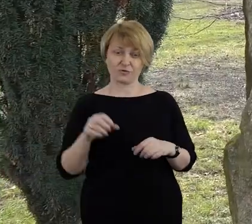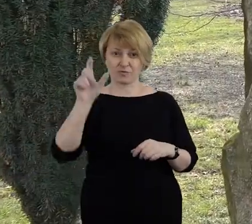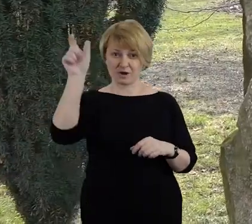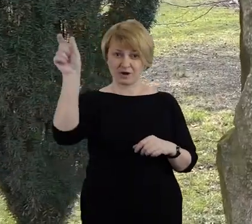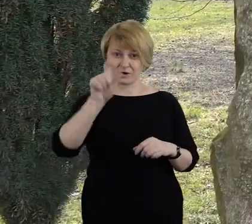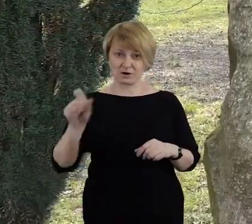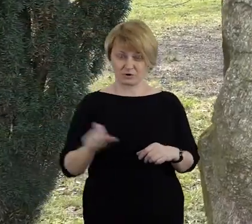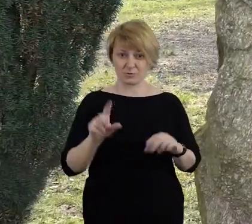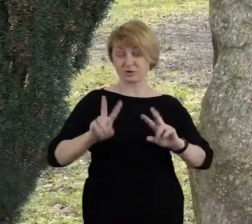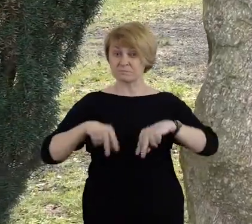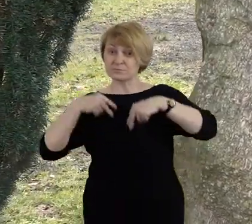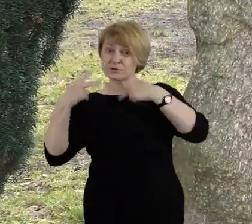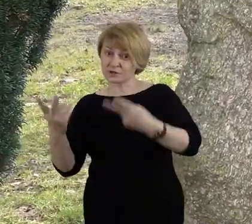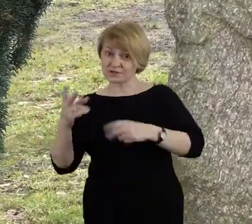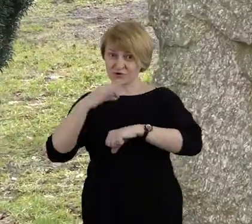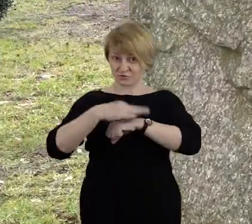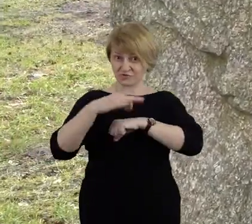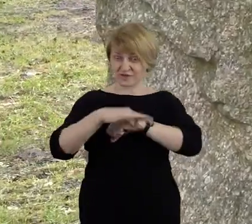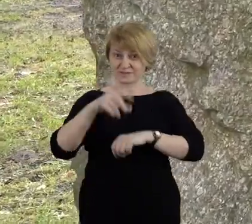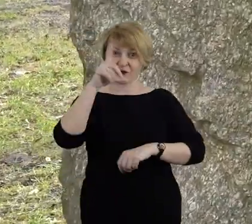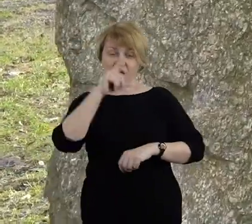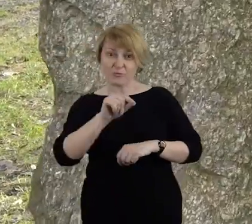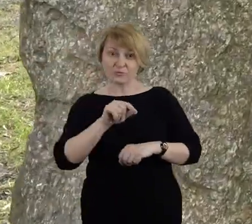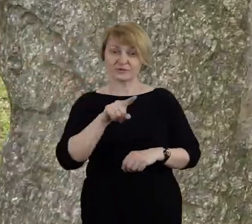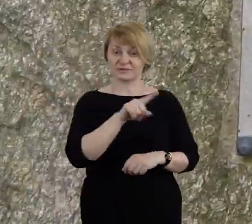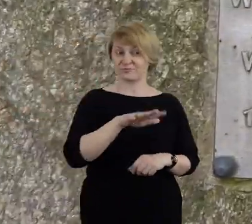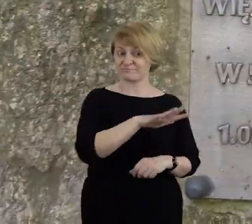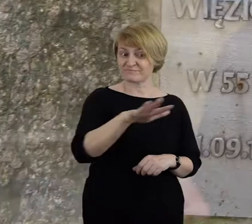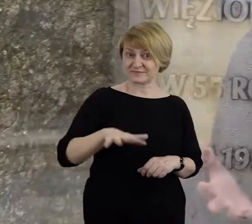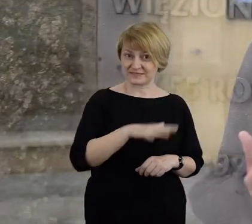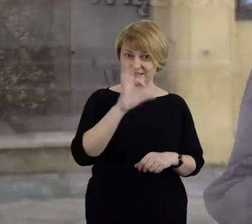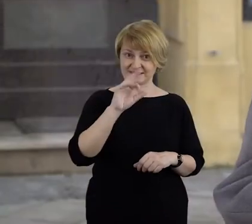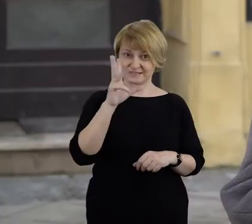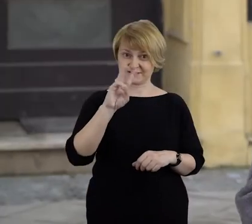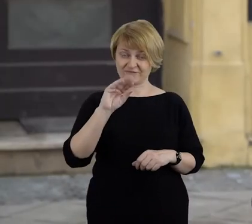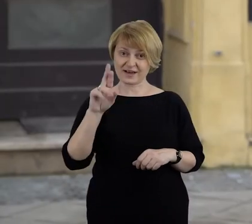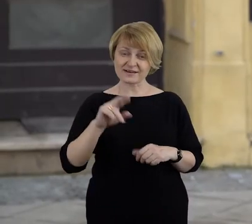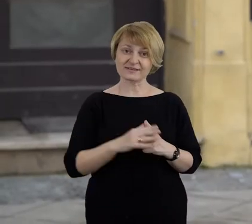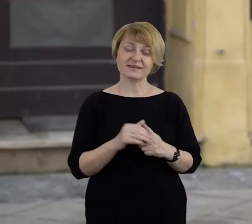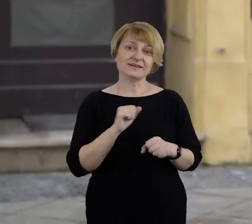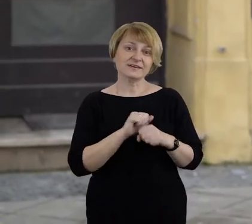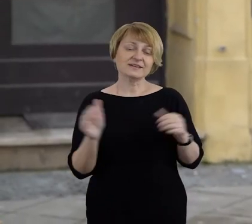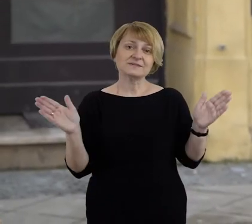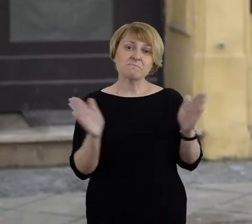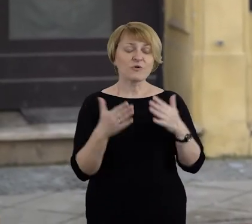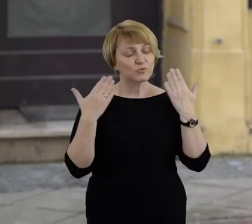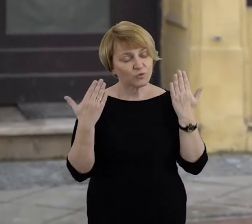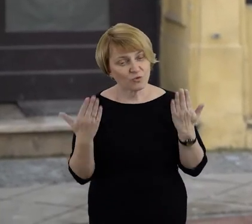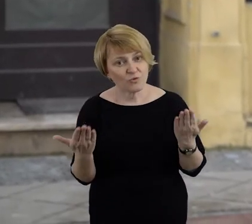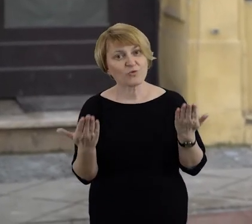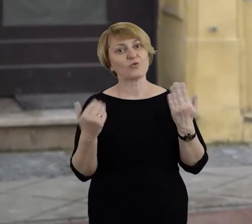przekazane Uniwersytetowi Opolskiemu i ten skwer jest takim małym